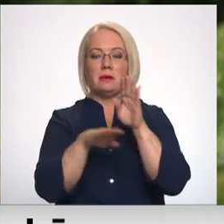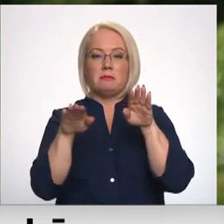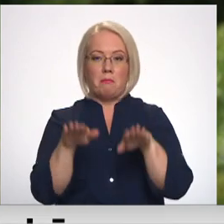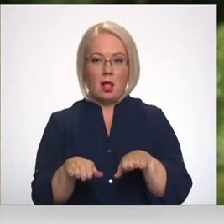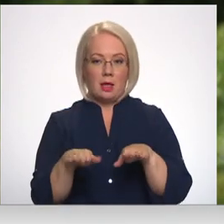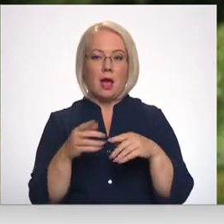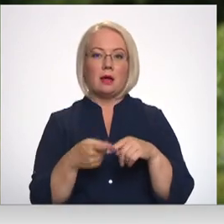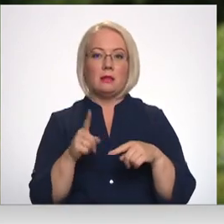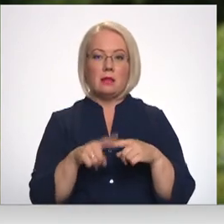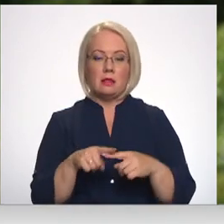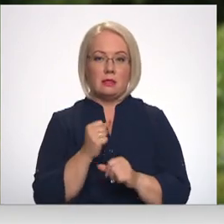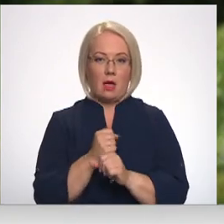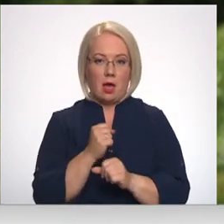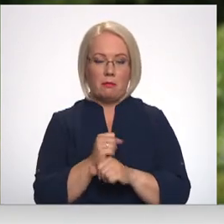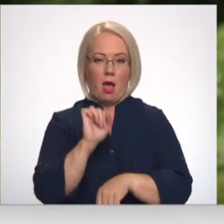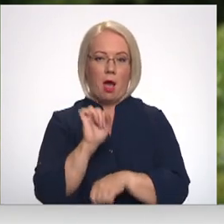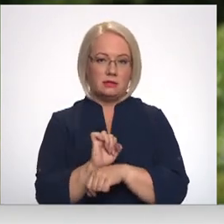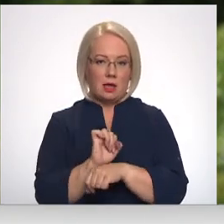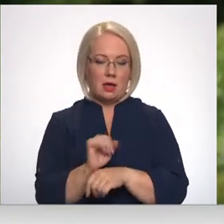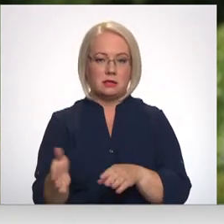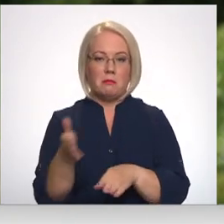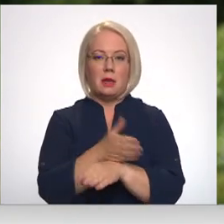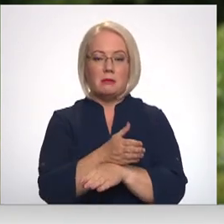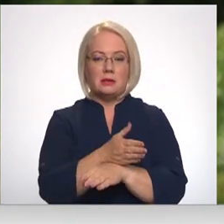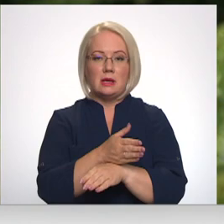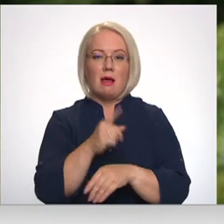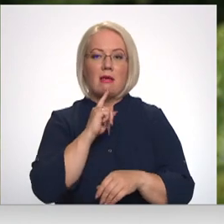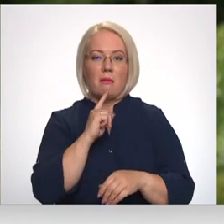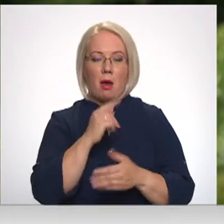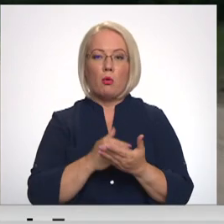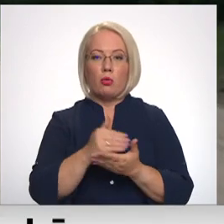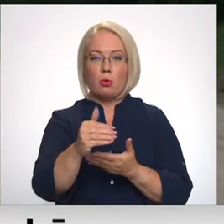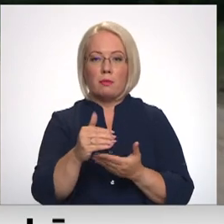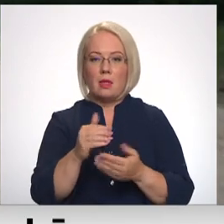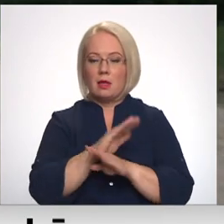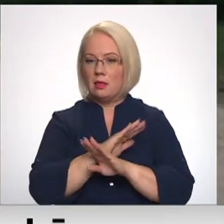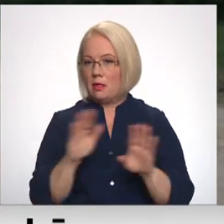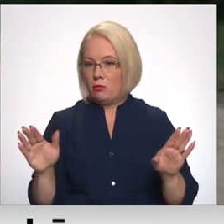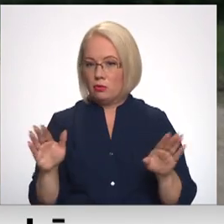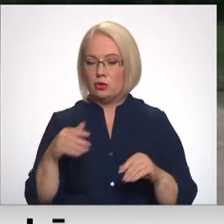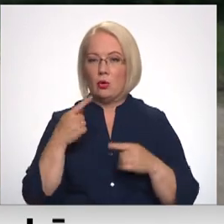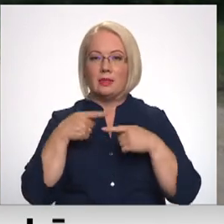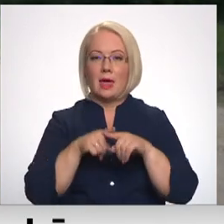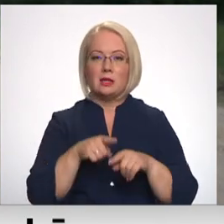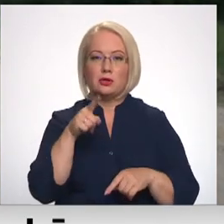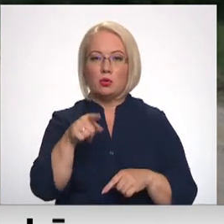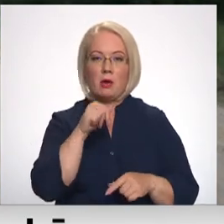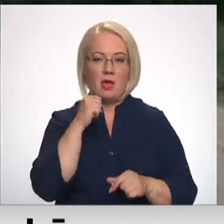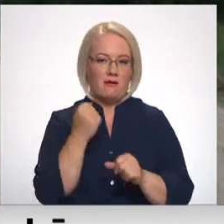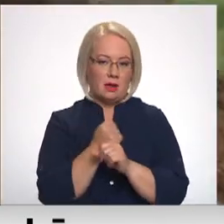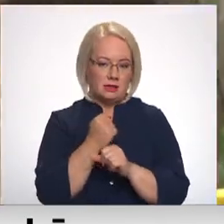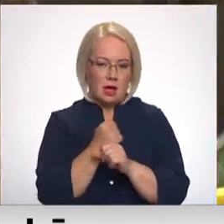tad darbi apstājas pirms Liepām un tālāk turpināti netiek, jo vienkārši šī tehniski to nevar izdarīt.